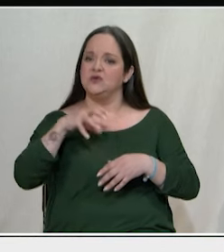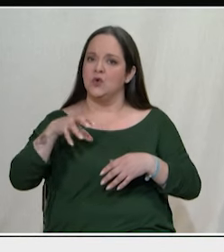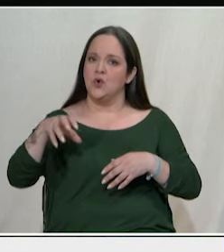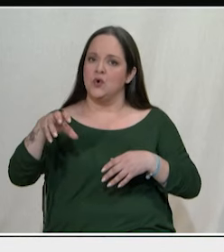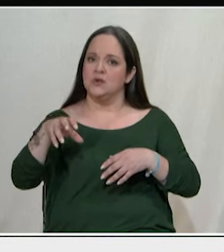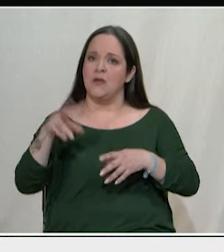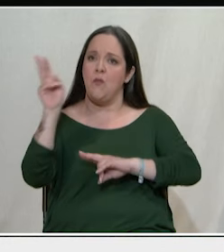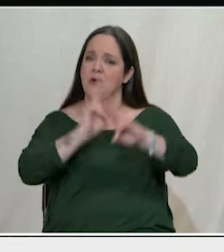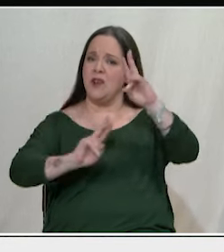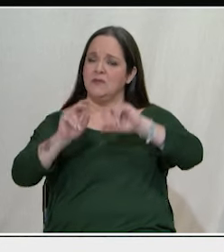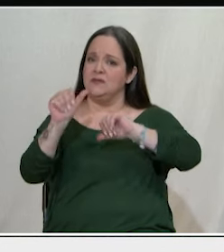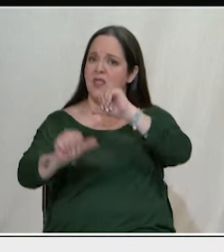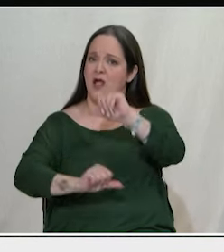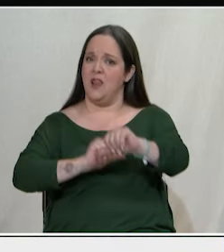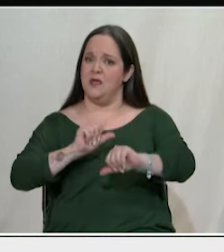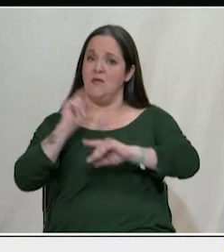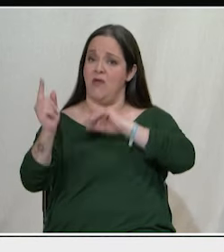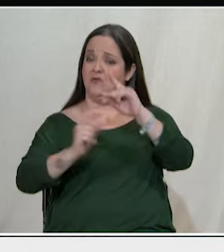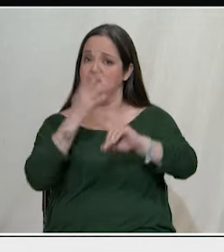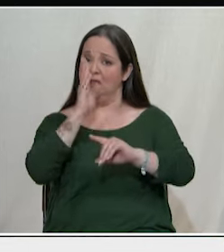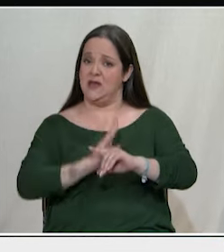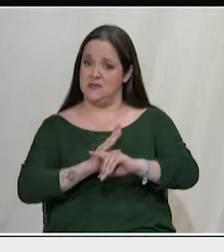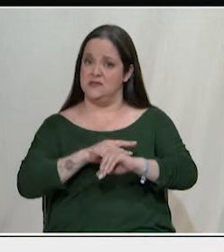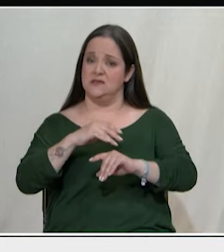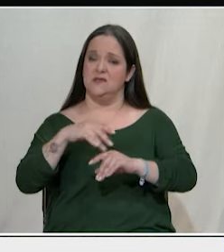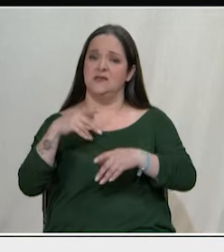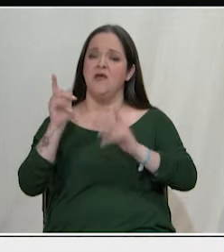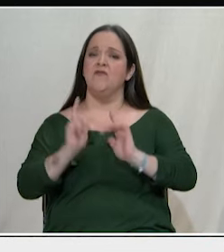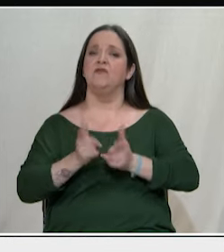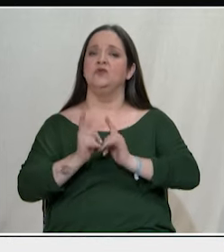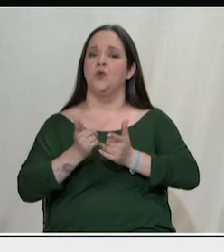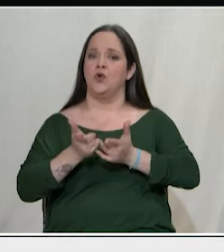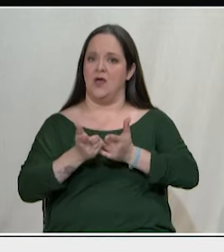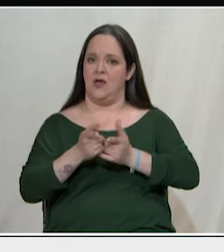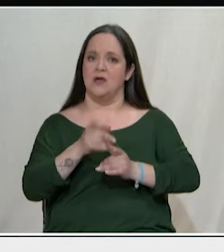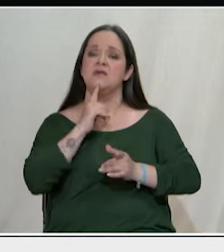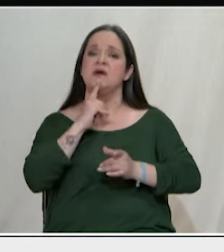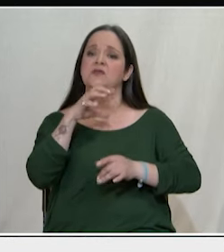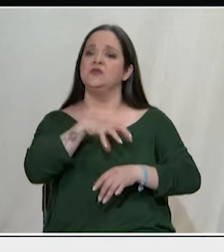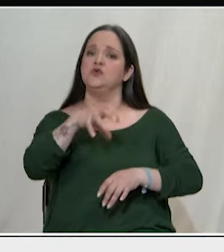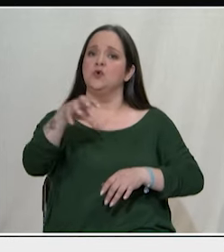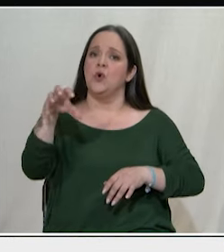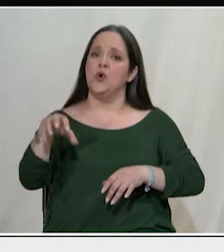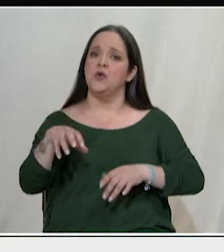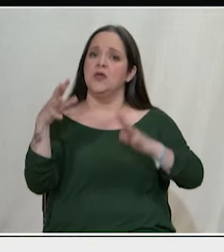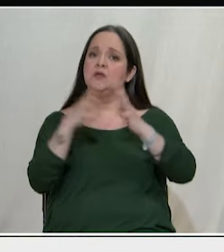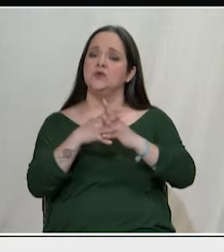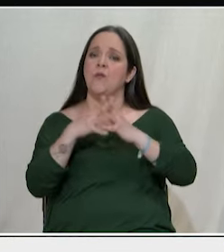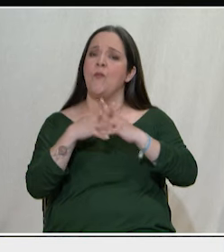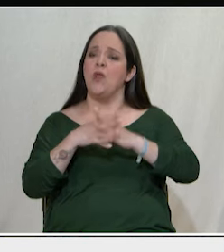κλιματική αλλαγή και την περιβαλλοντική κρίση και τη φτώχεια. Όταν σε αυτές τις χώρες μένεται ο πόλεμος που